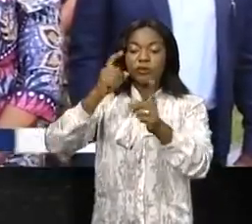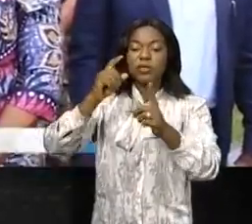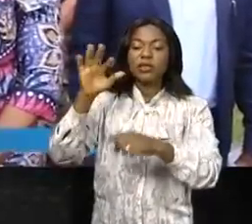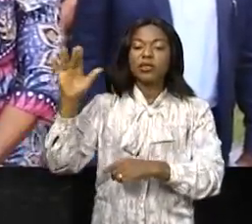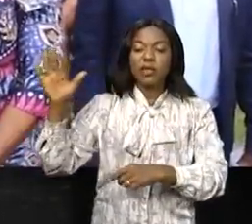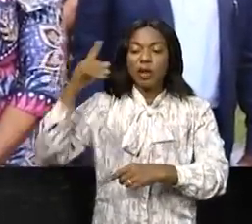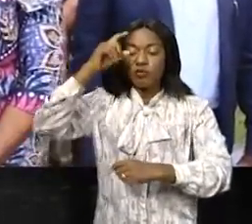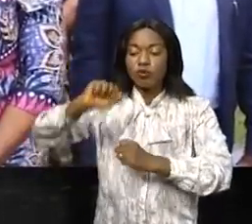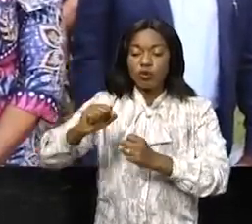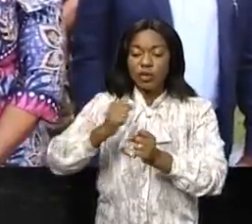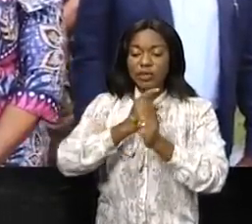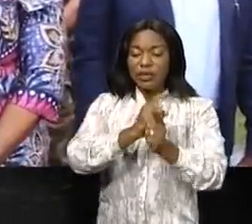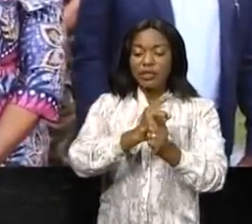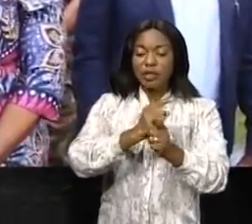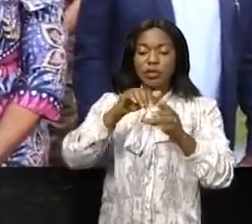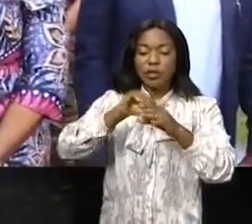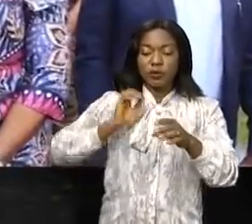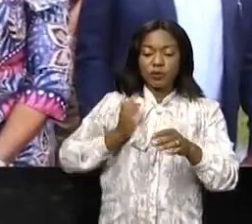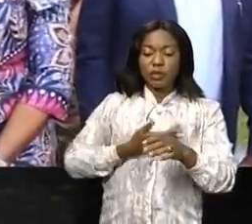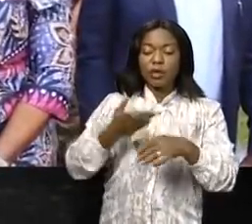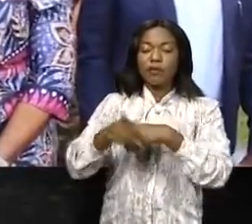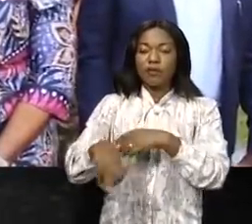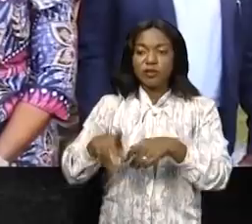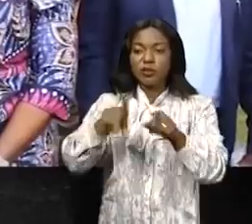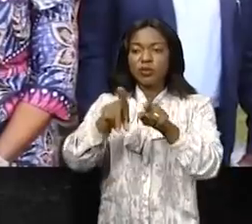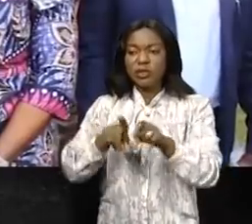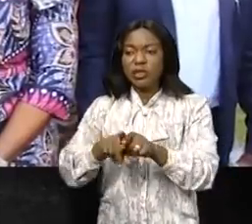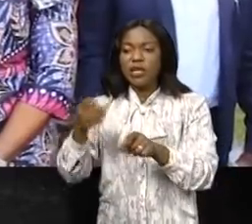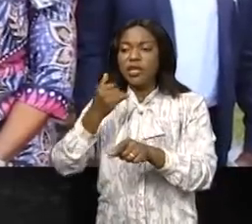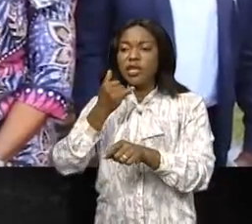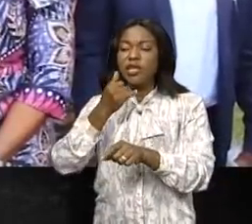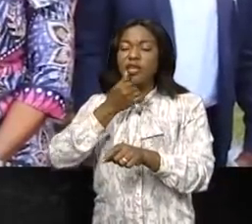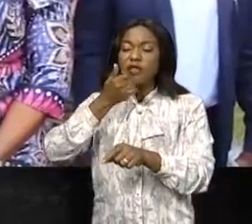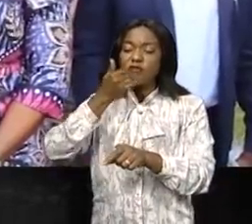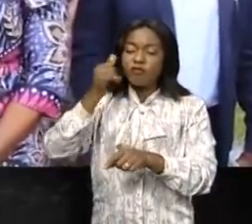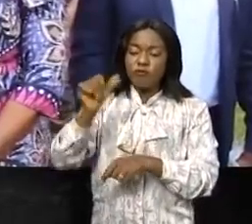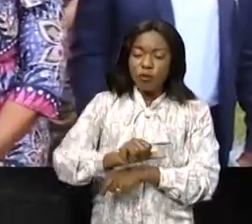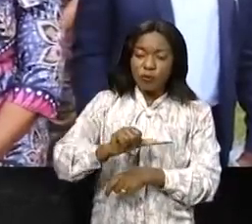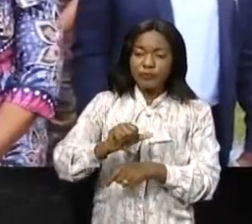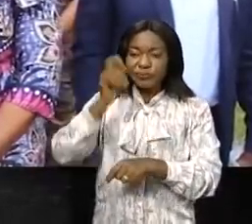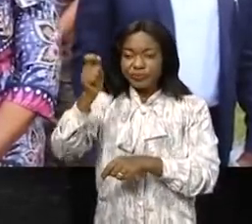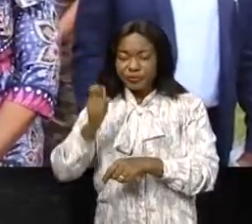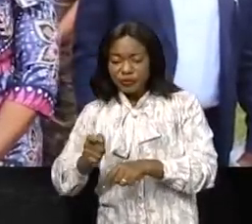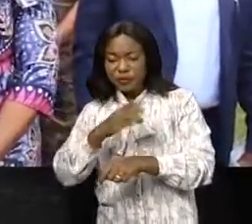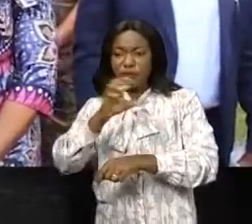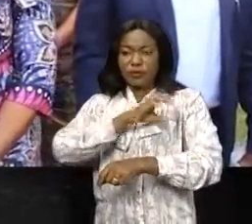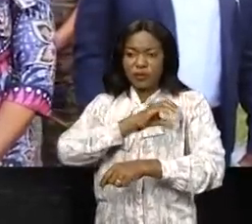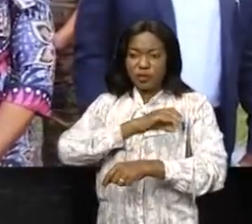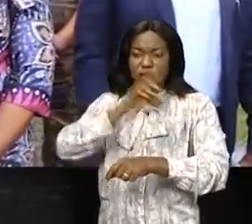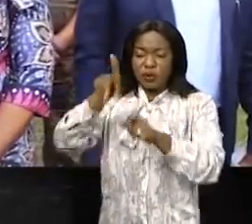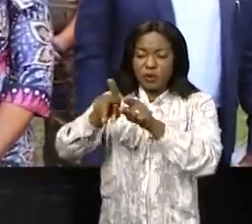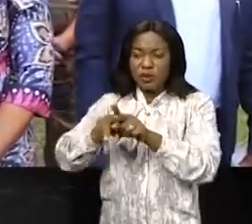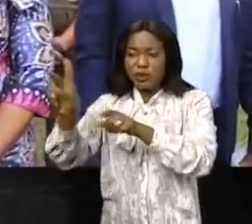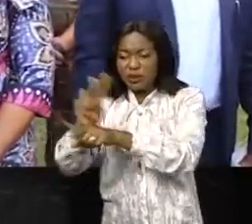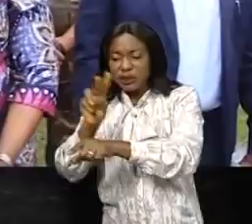notre province, beaucoup plus la traque de militaires, de policiers et de ceux qui sont en train d'utiliser nos militaires